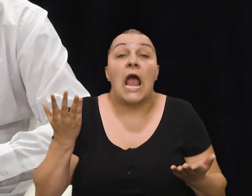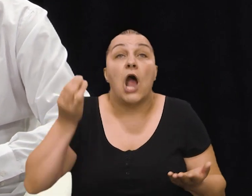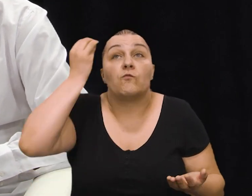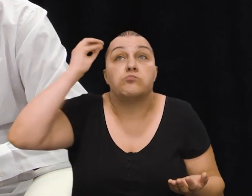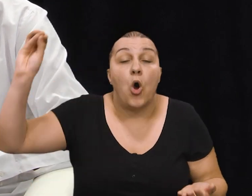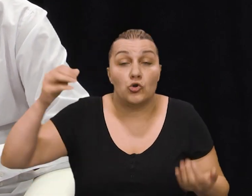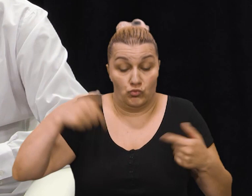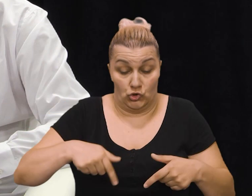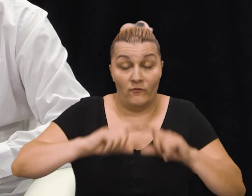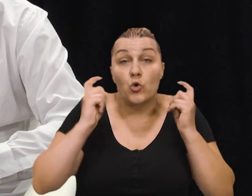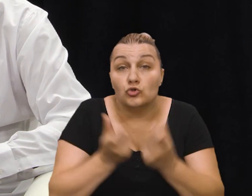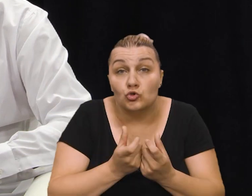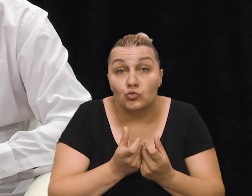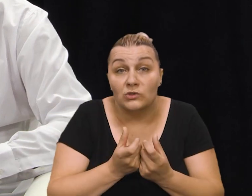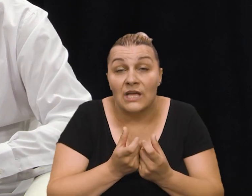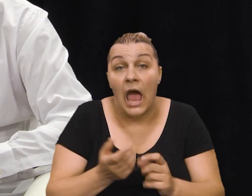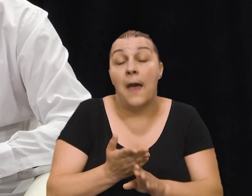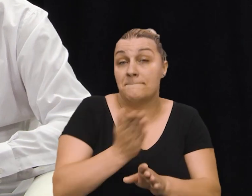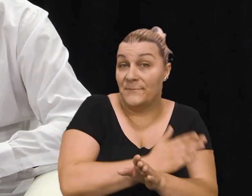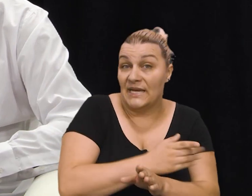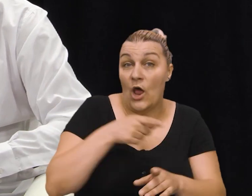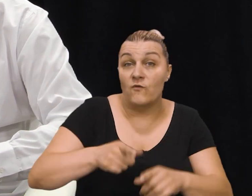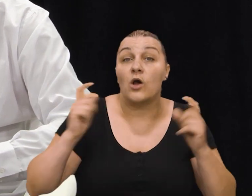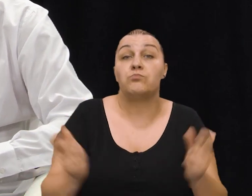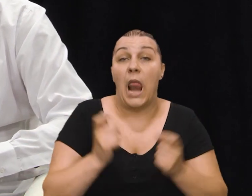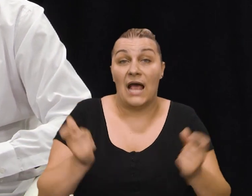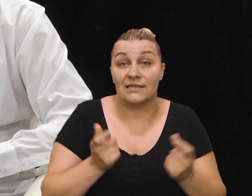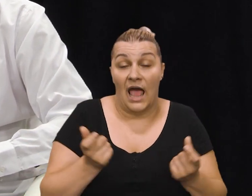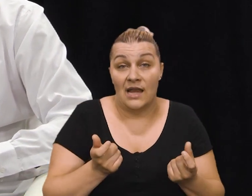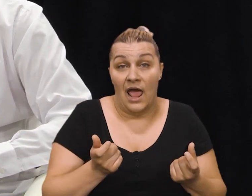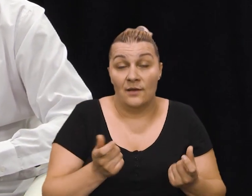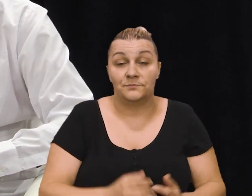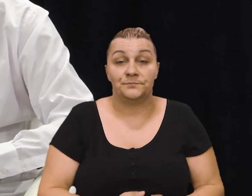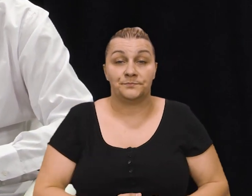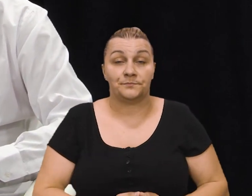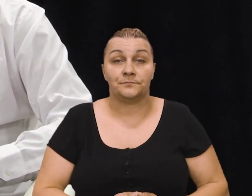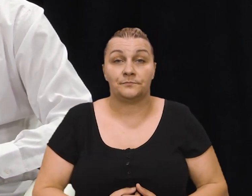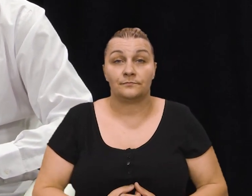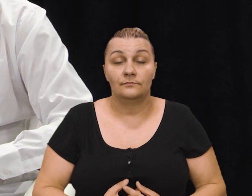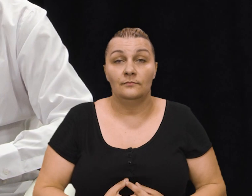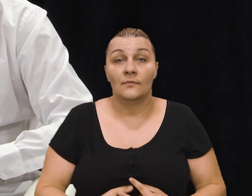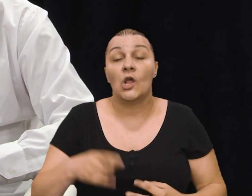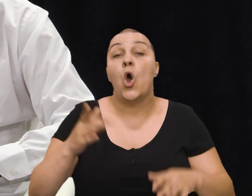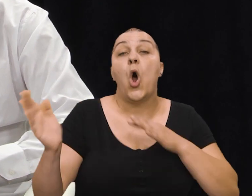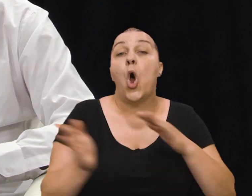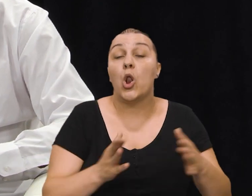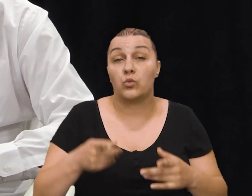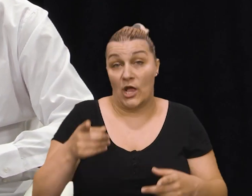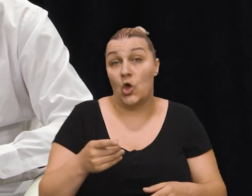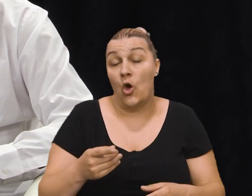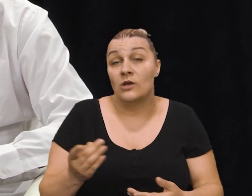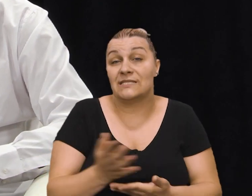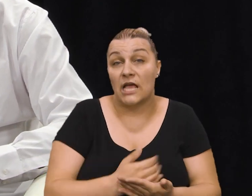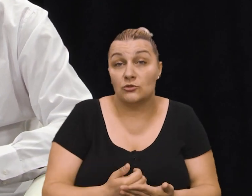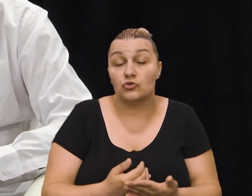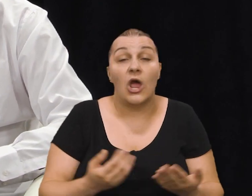kako sada poruku ovdje iz našeg studija u oči sa blagdana smo počeli a to to oluja i